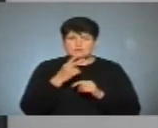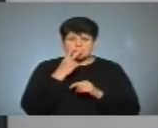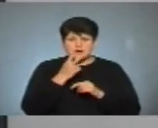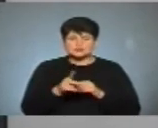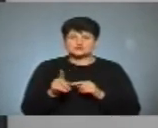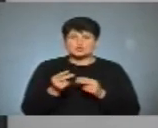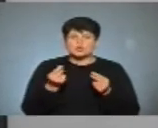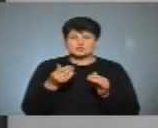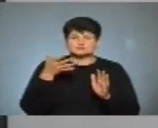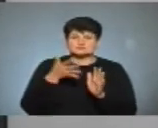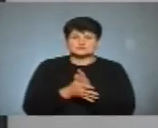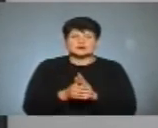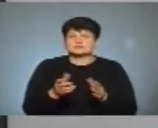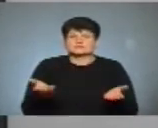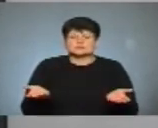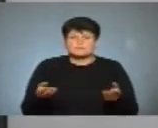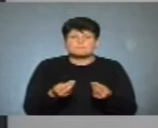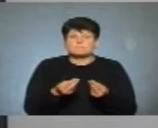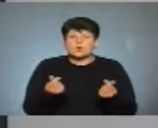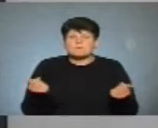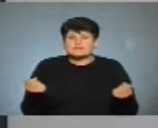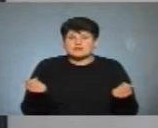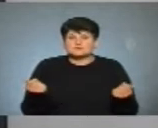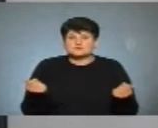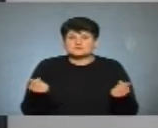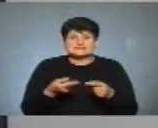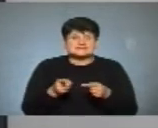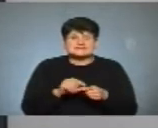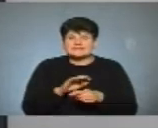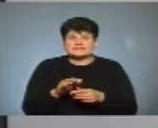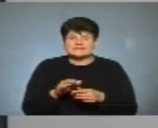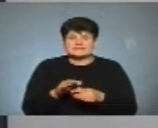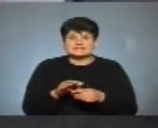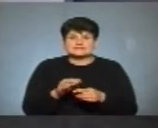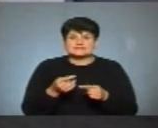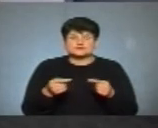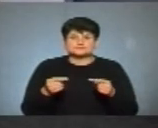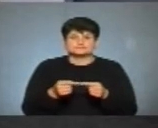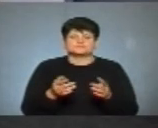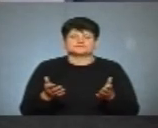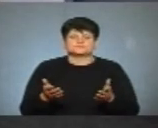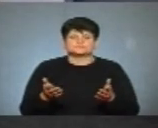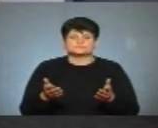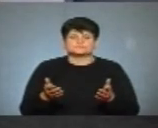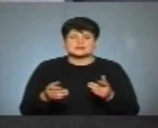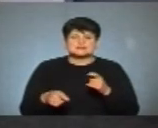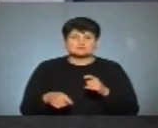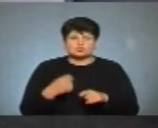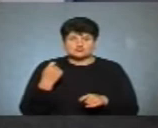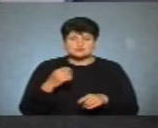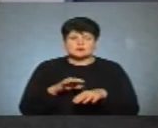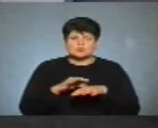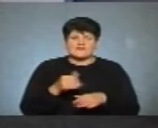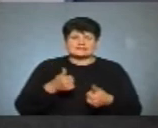гроші діваються в нікуди, пропадають. Це не з порушенням проведені